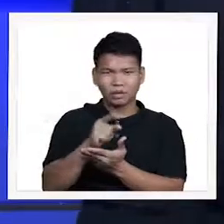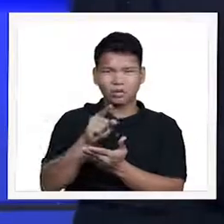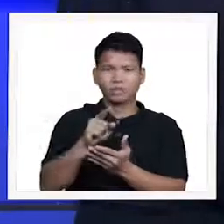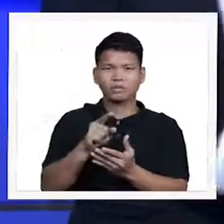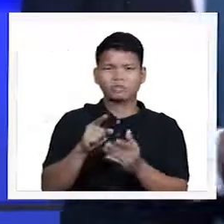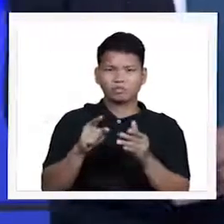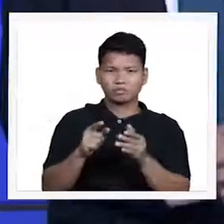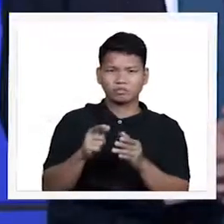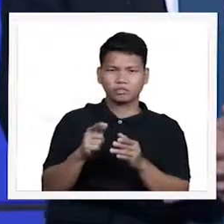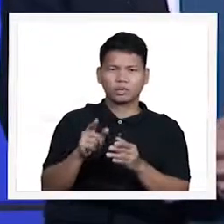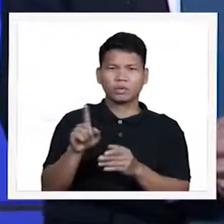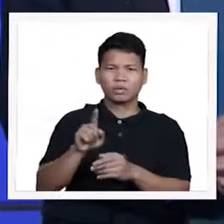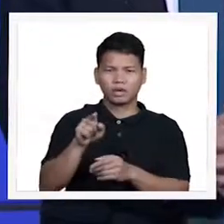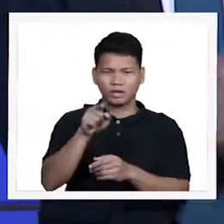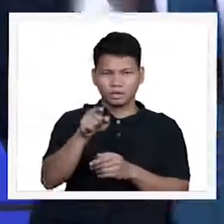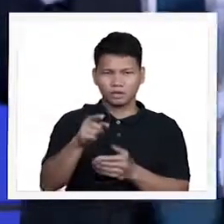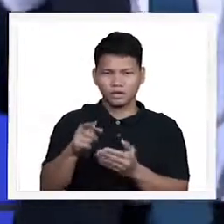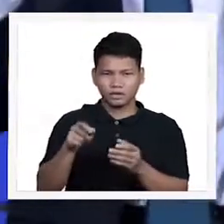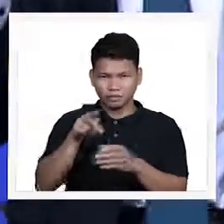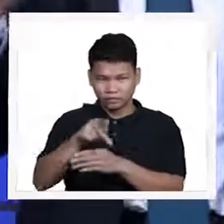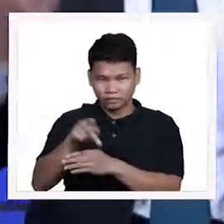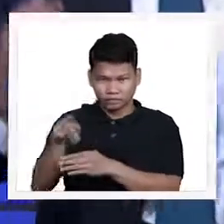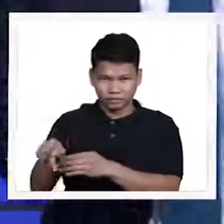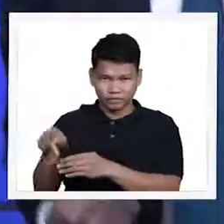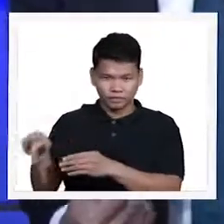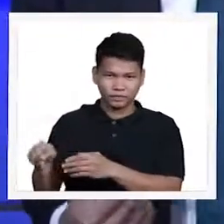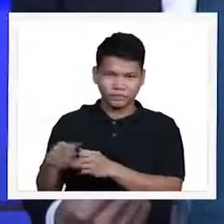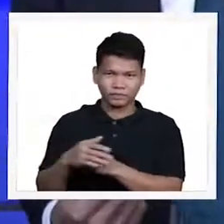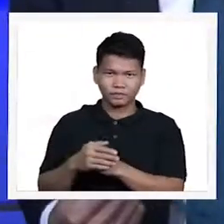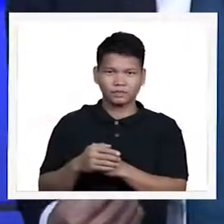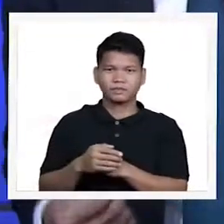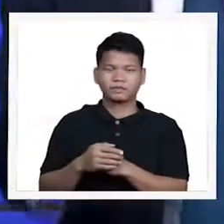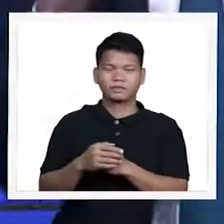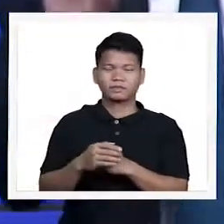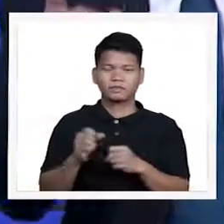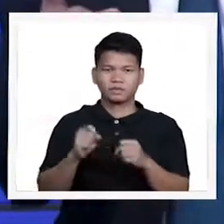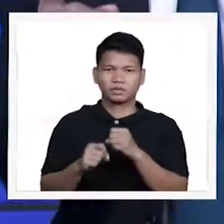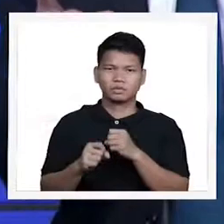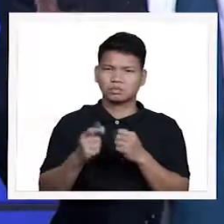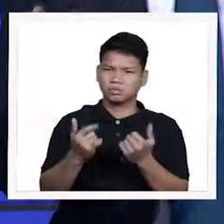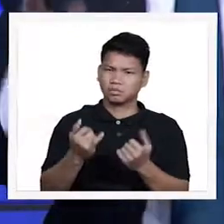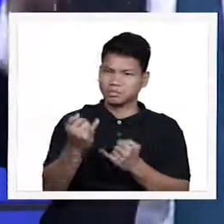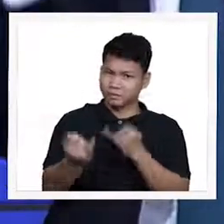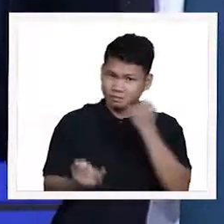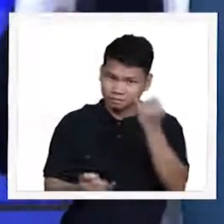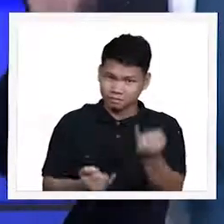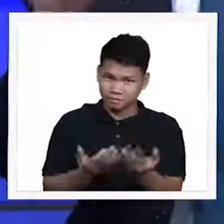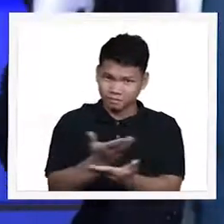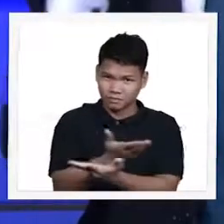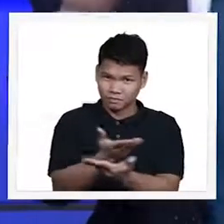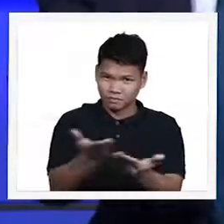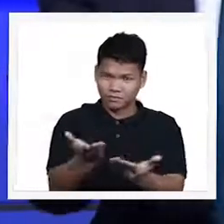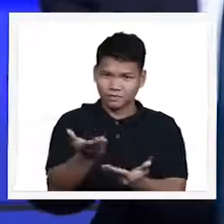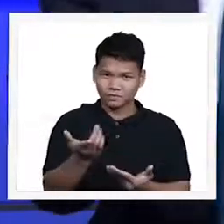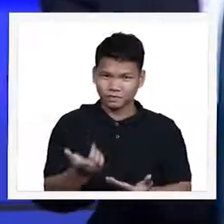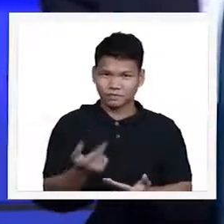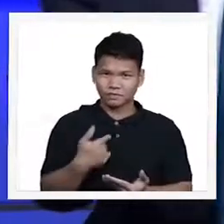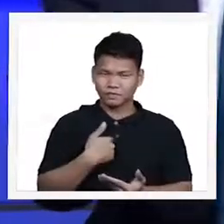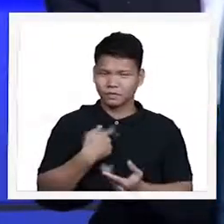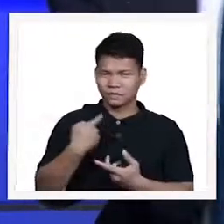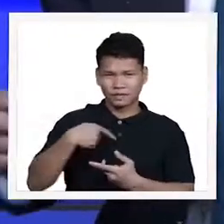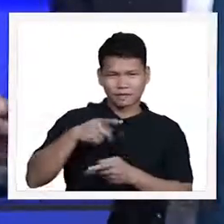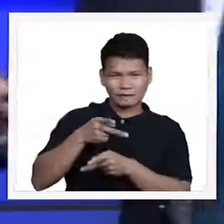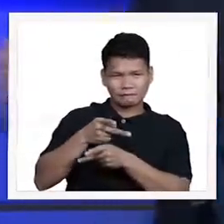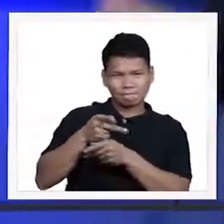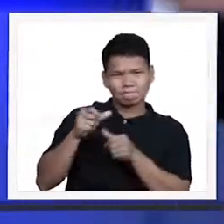the invitation for you invitation for me tonight is to keep trusting in the